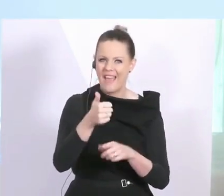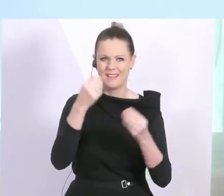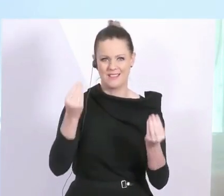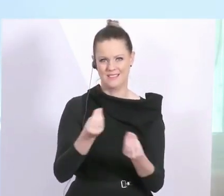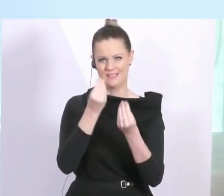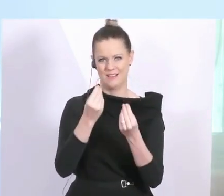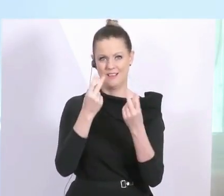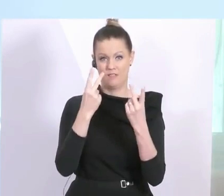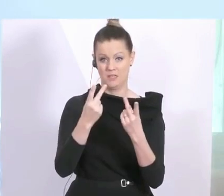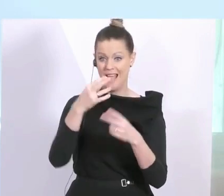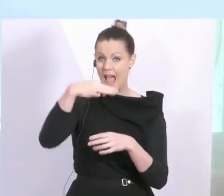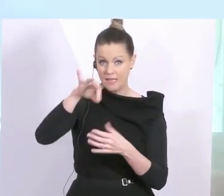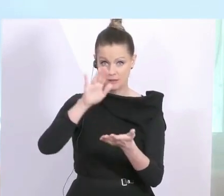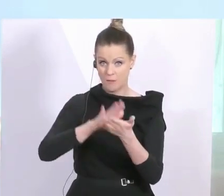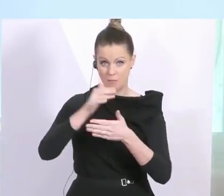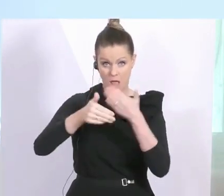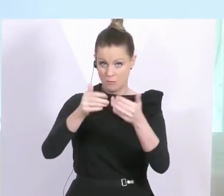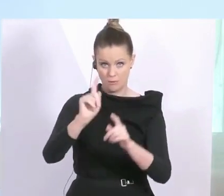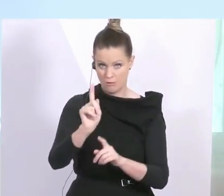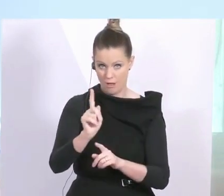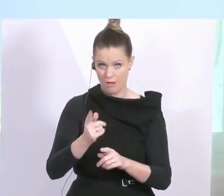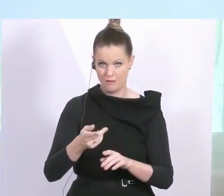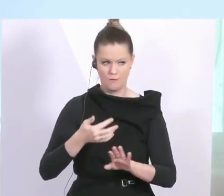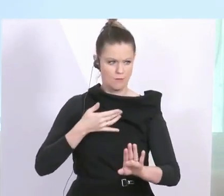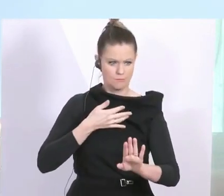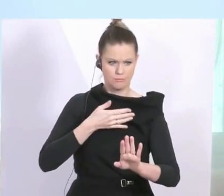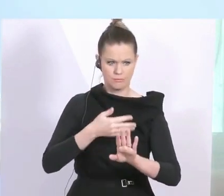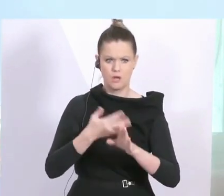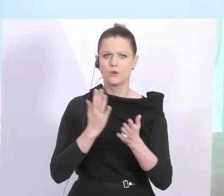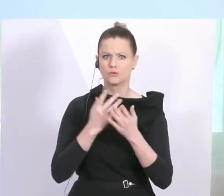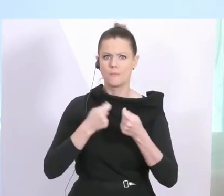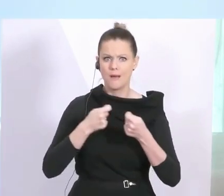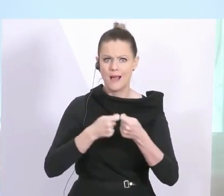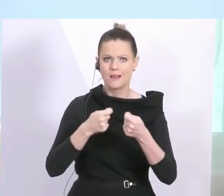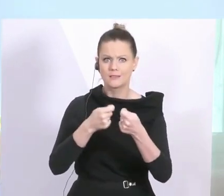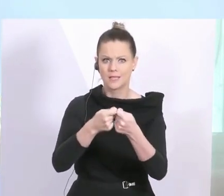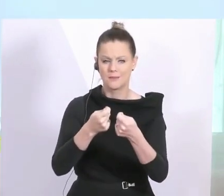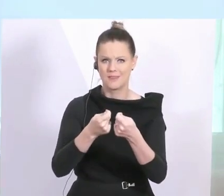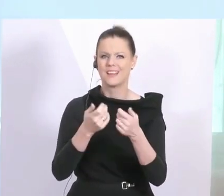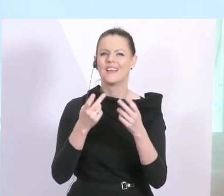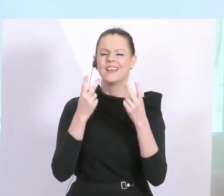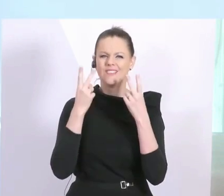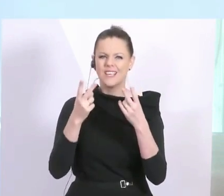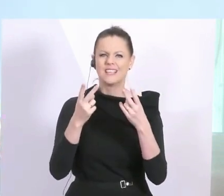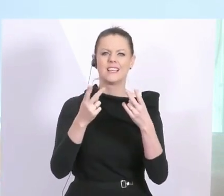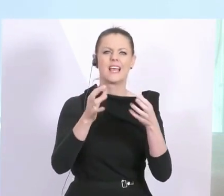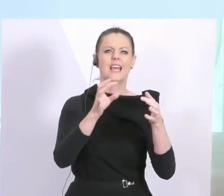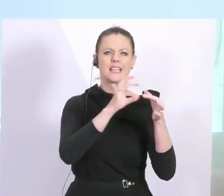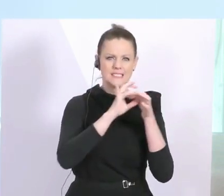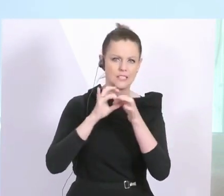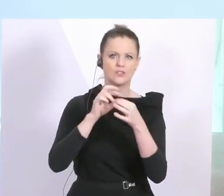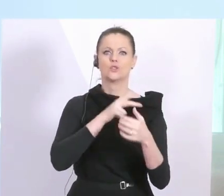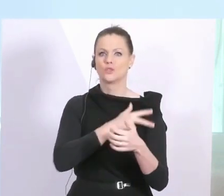wird auch gar nicht das einzige bleiben. Wir haben schon Maßnahmen gesetzt. Wir schauen ja immer, was weitergeht. Immer möglichst gesellschaftlich, sozial und wirtschaftlich